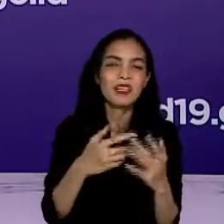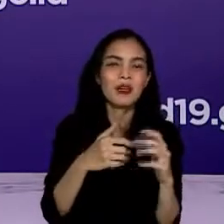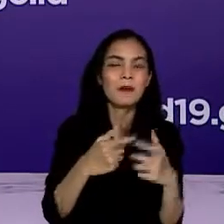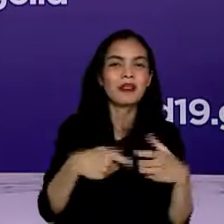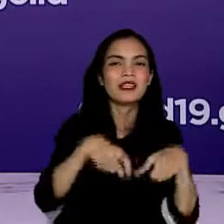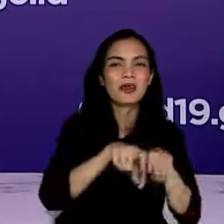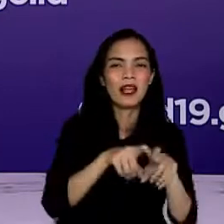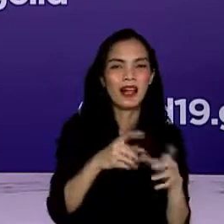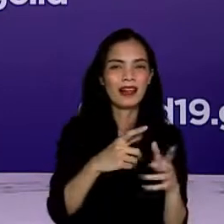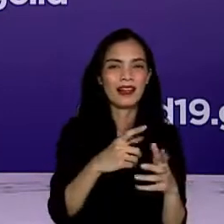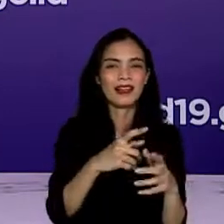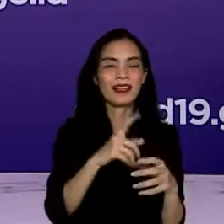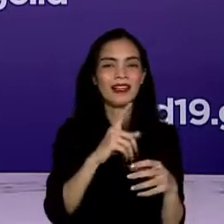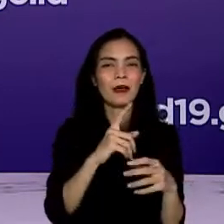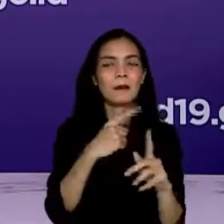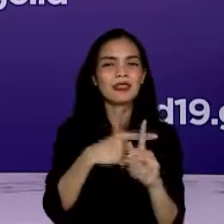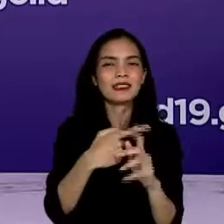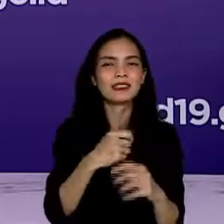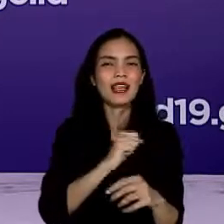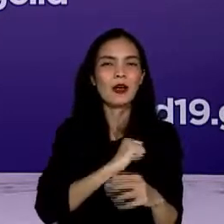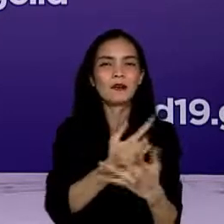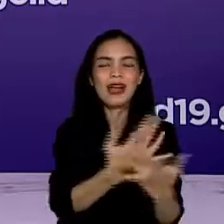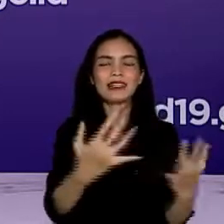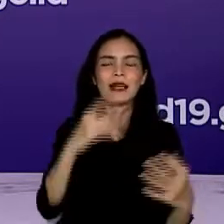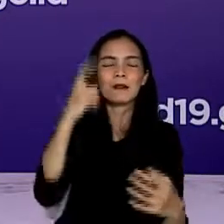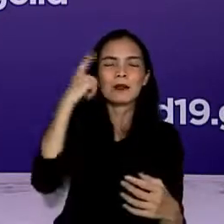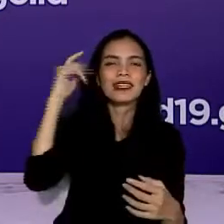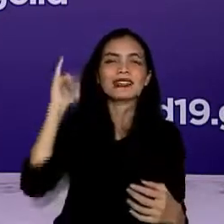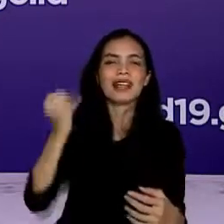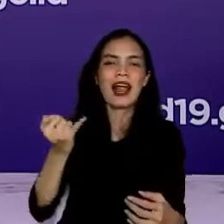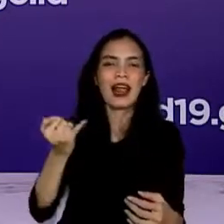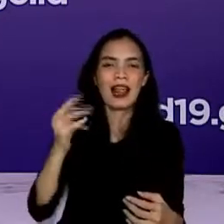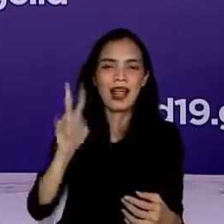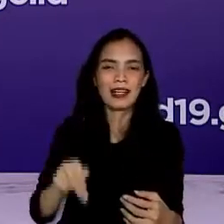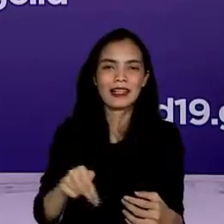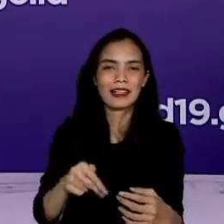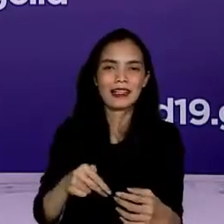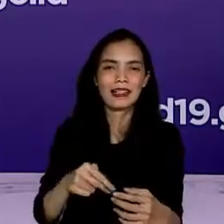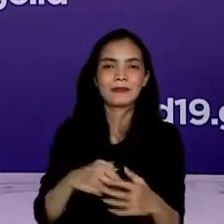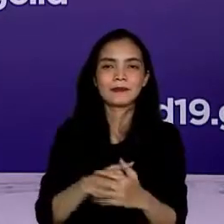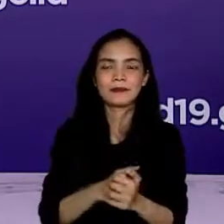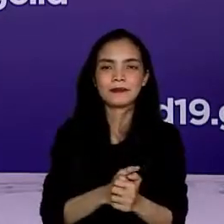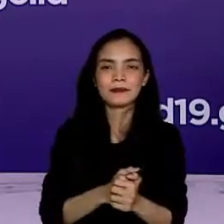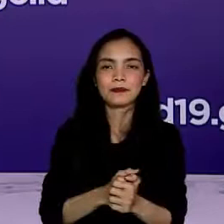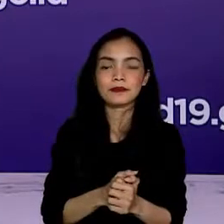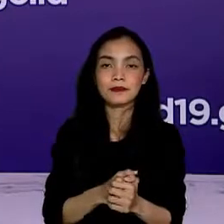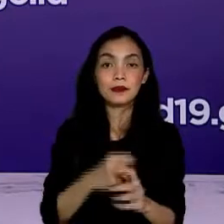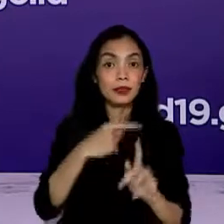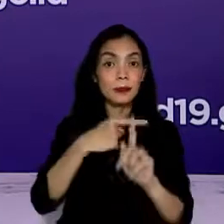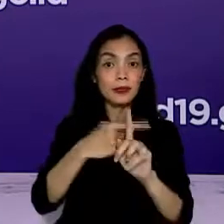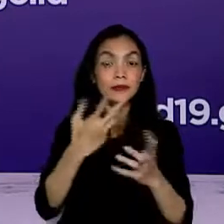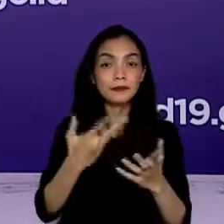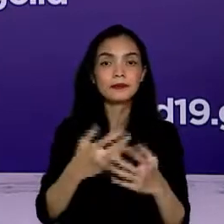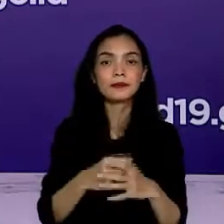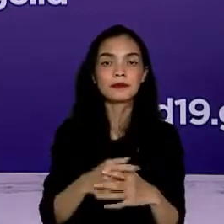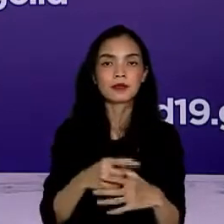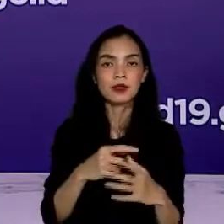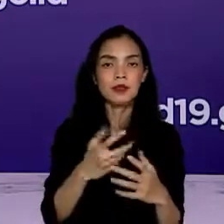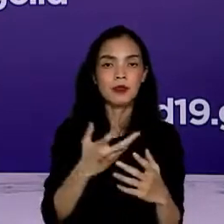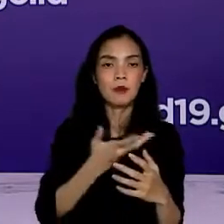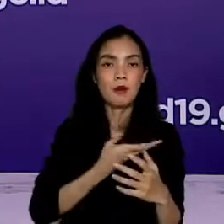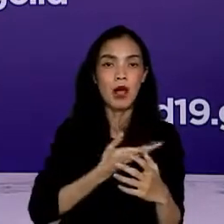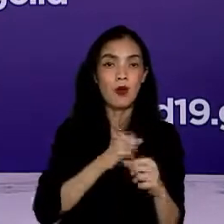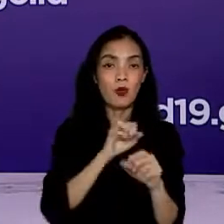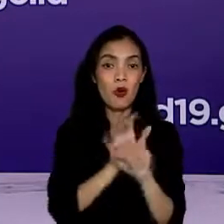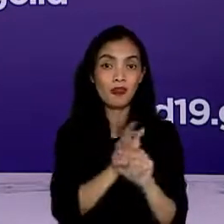dan menghindari kesalahpahaman yang ada dari bentuk kebijakan sebelumnya. Selain itu, mendukung